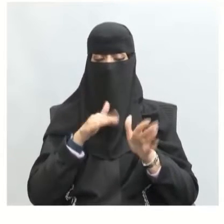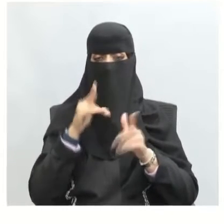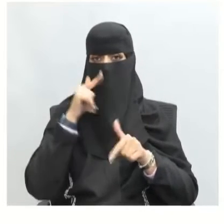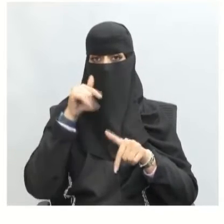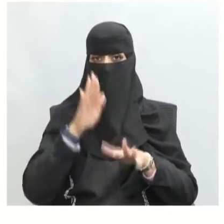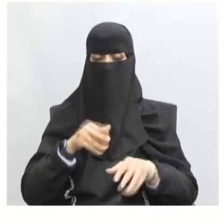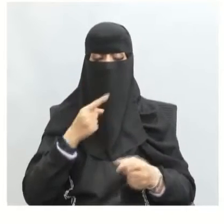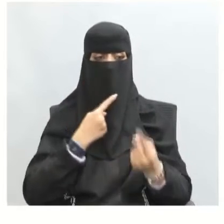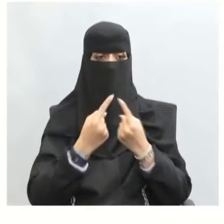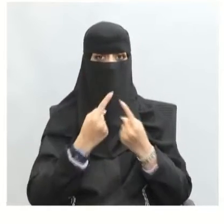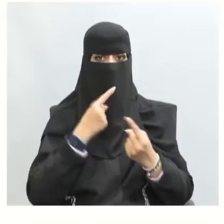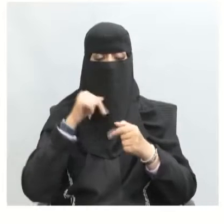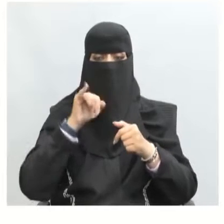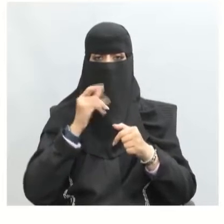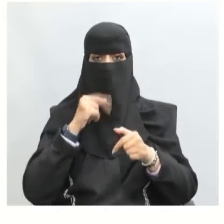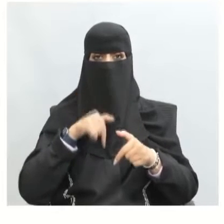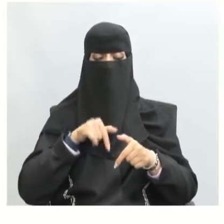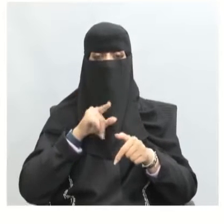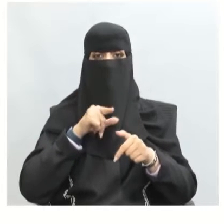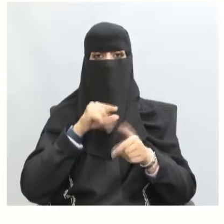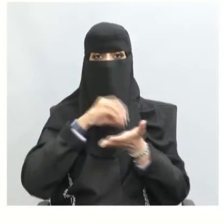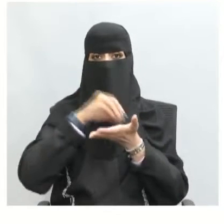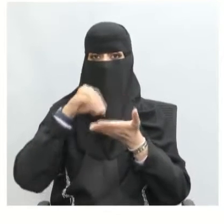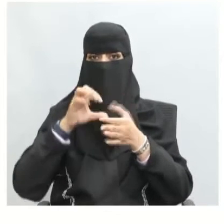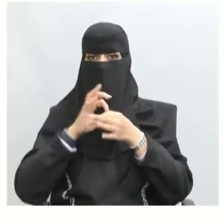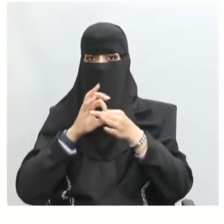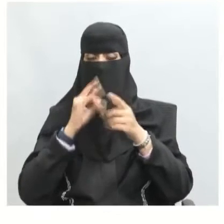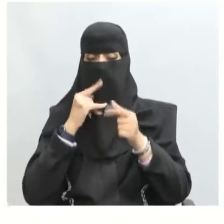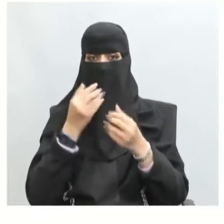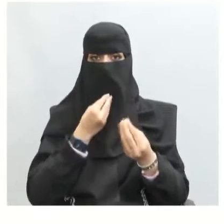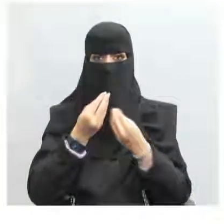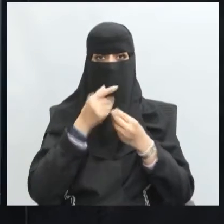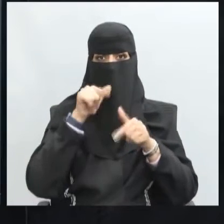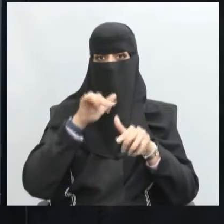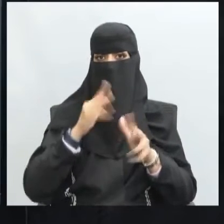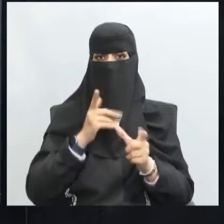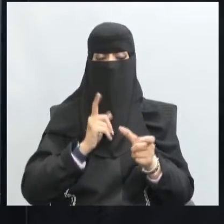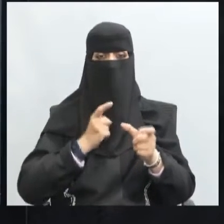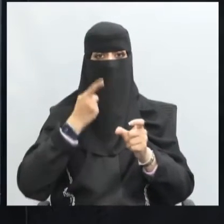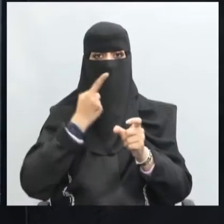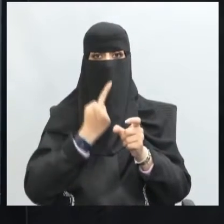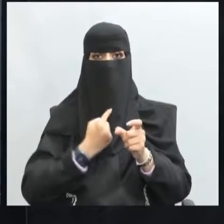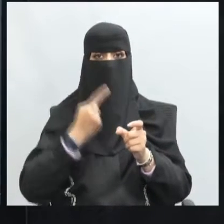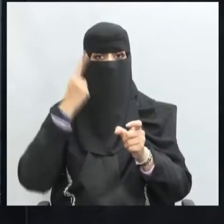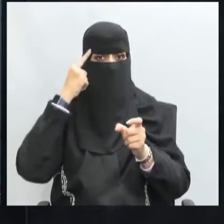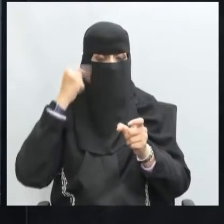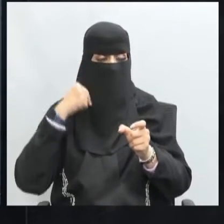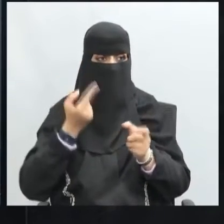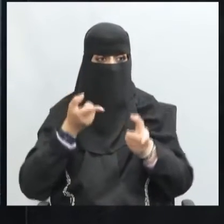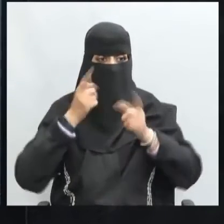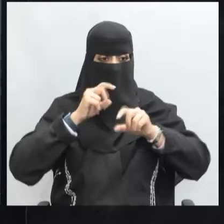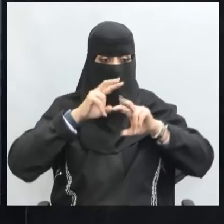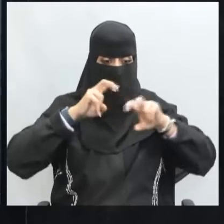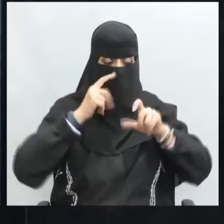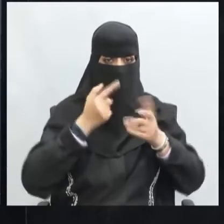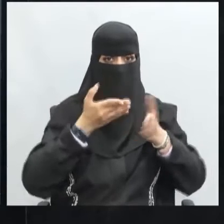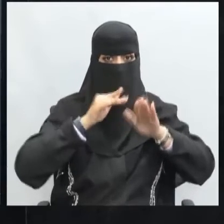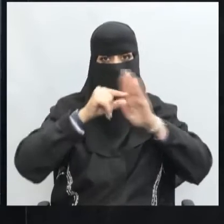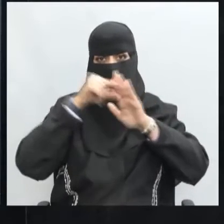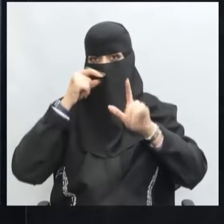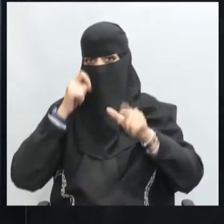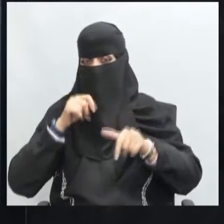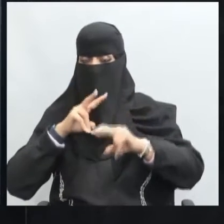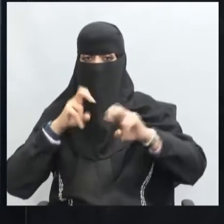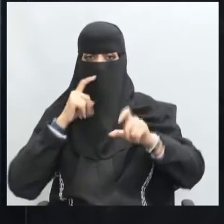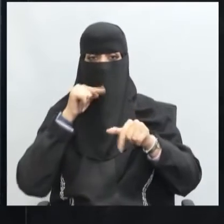الحوار هو من وسائل الاتصال الفعال من أراد أن يتوصل إلى معرفة أكثر أو بحث في موضوع أو قضية